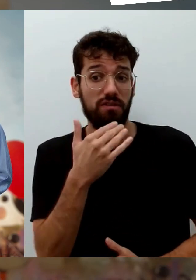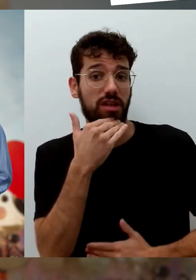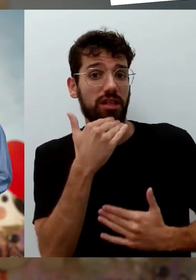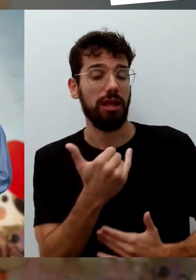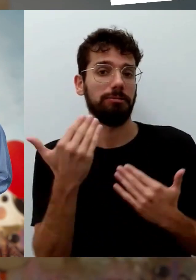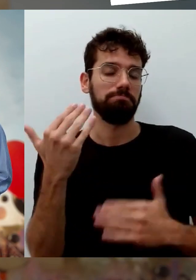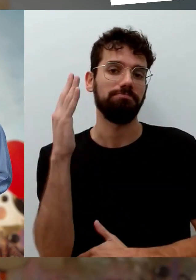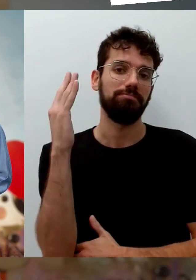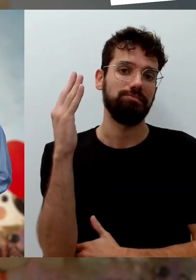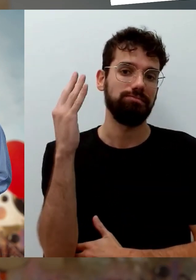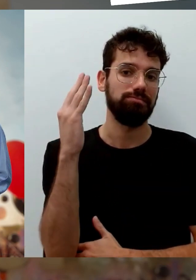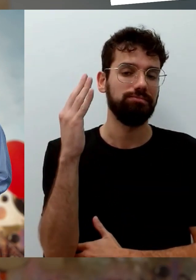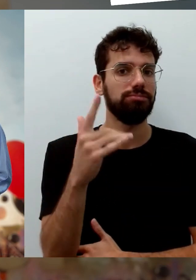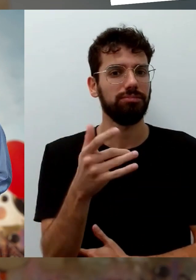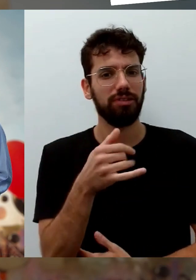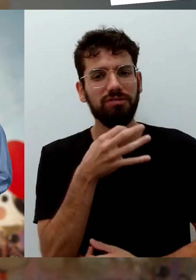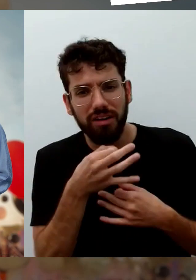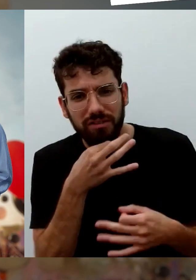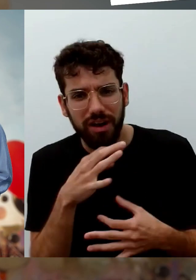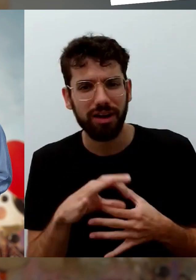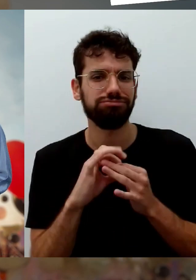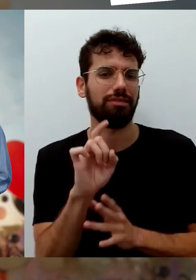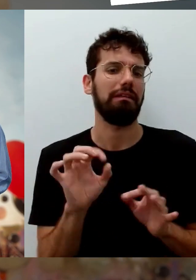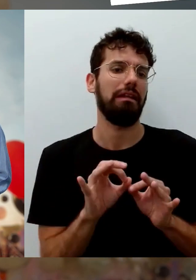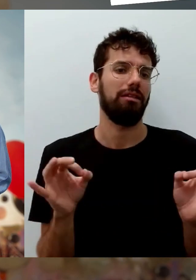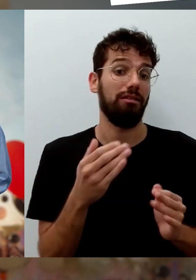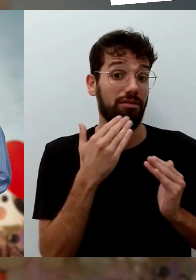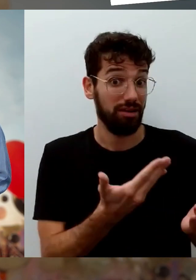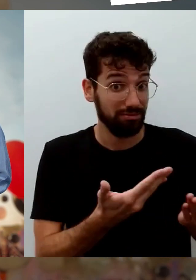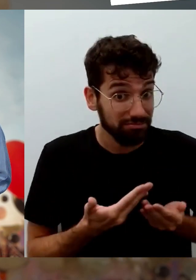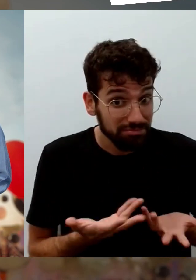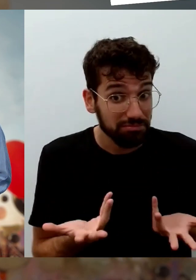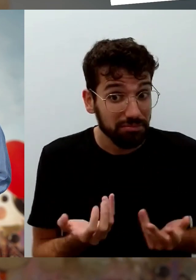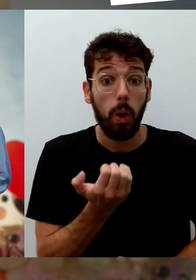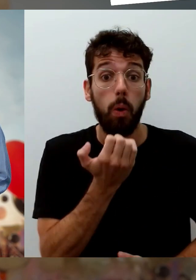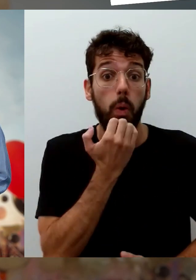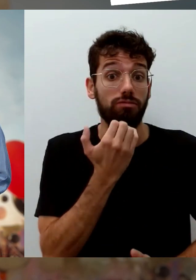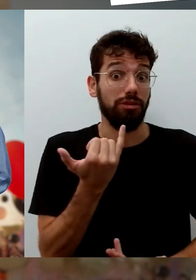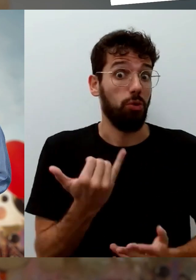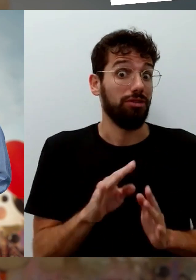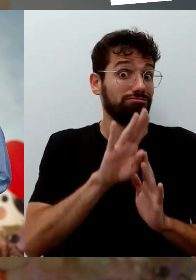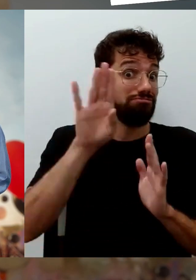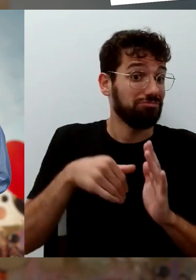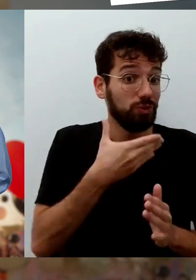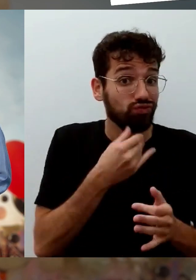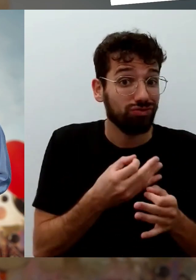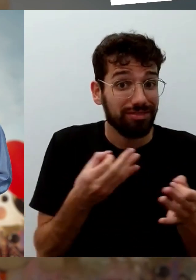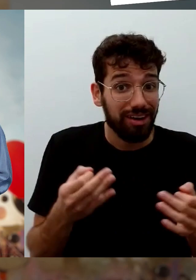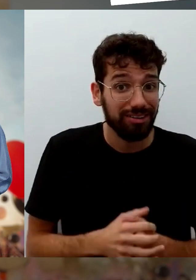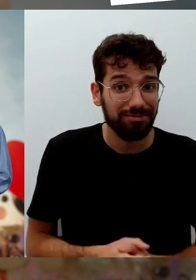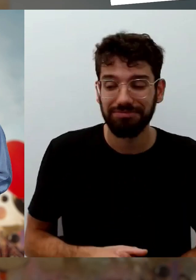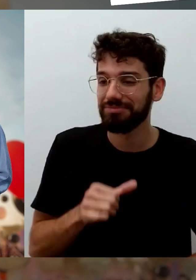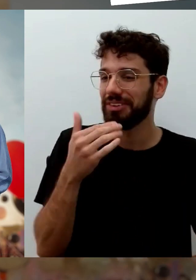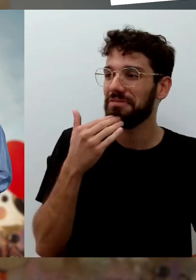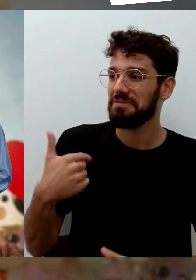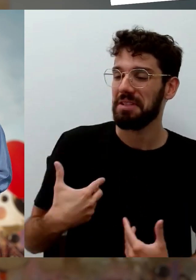Digitaltag, für das neugierige Fragenstellen. Danke, dass Sie da waren und ja, hoffentlich auch heute einen guten Digitaltag haben werden. Vielen Dank. Vielen Dank für